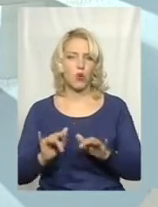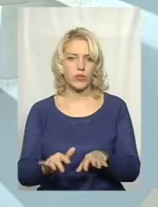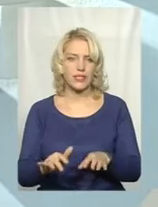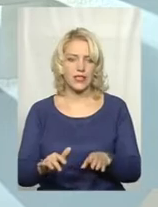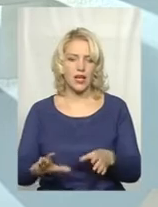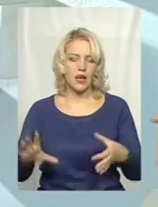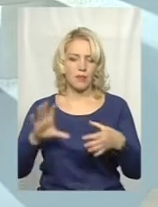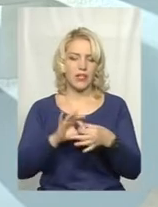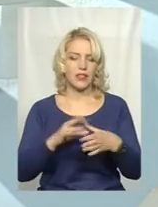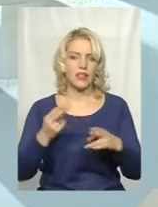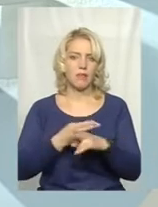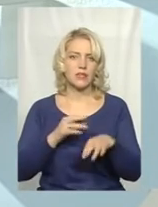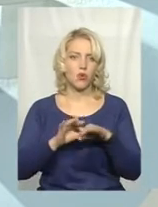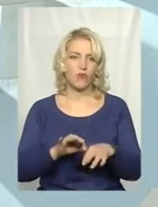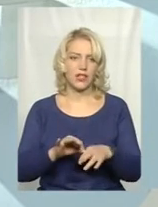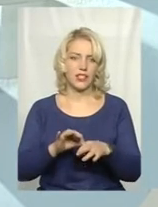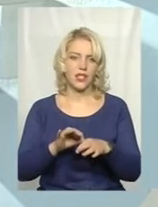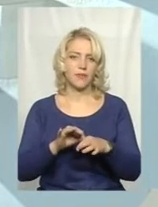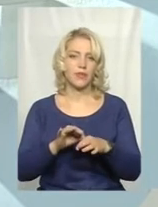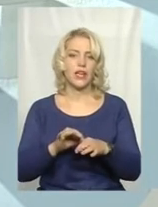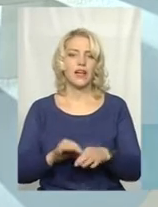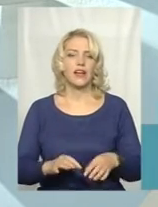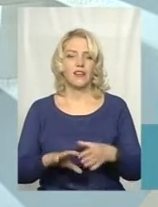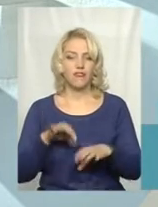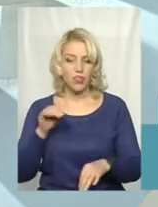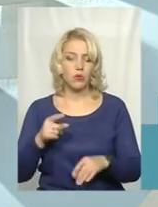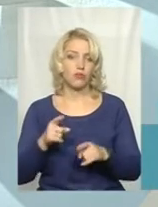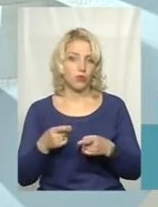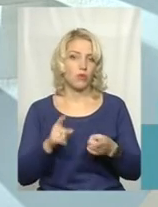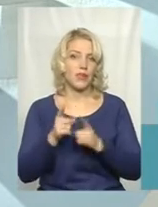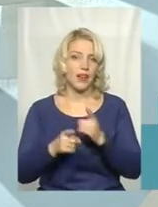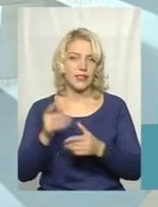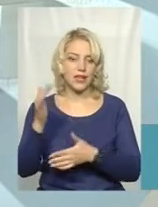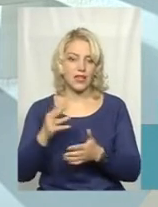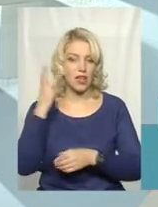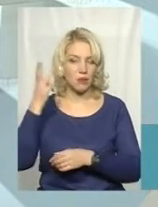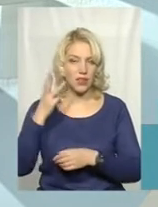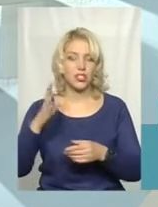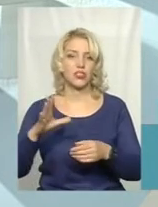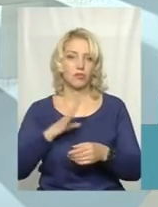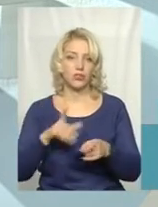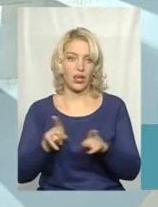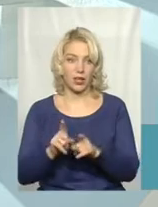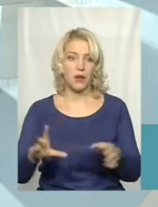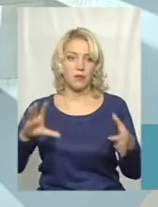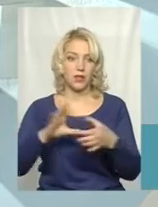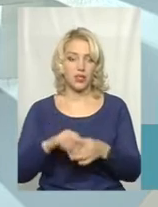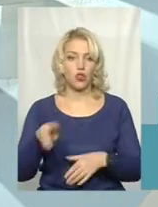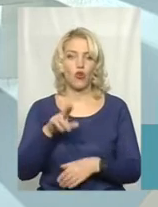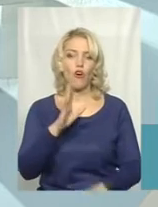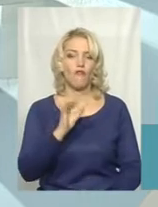без проведення виборів. Тому міняється рейтинг. А на Хмельниччині в нас за останній час відбулись такі приєднання до